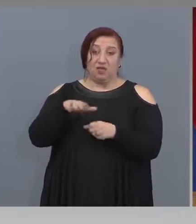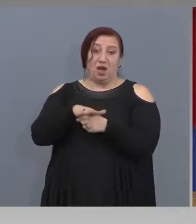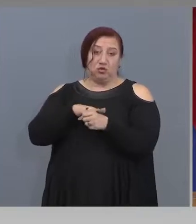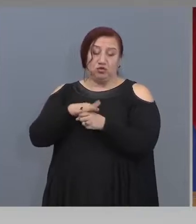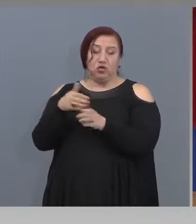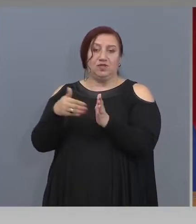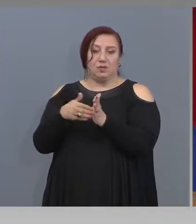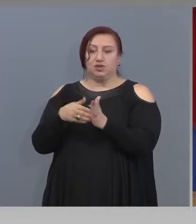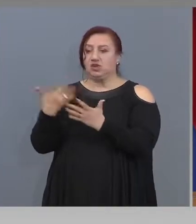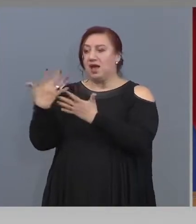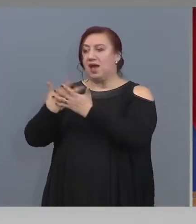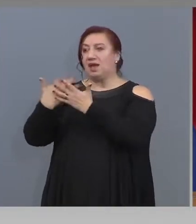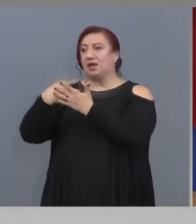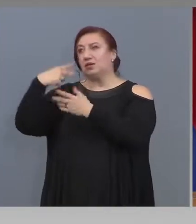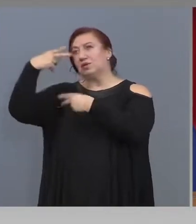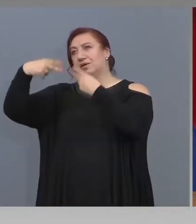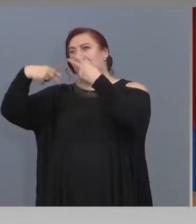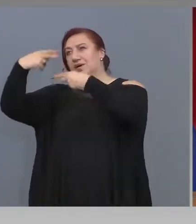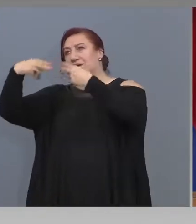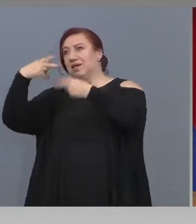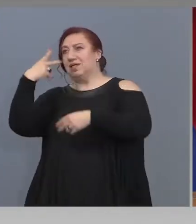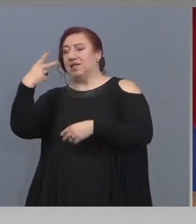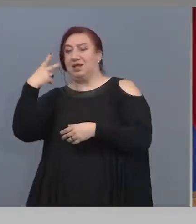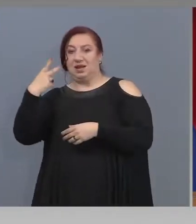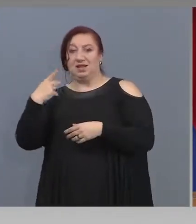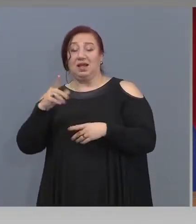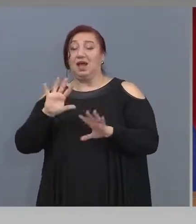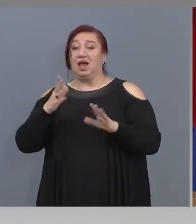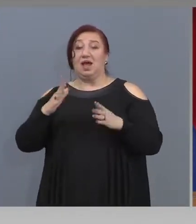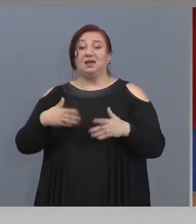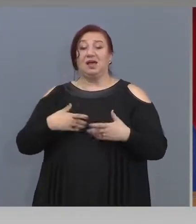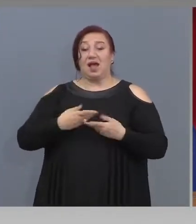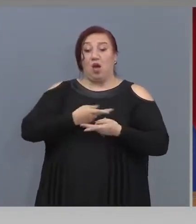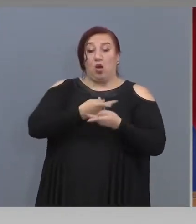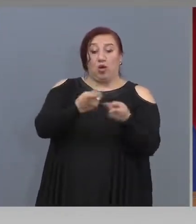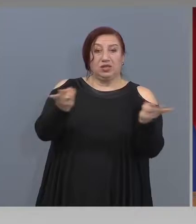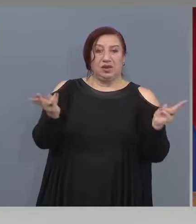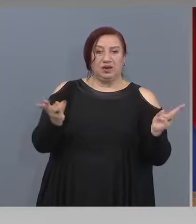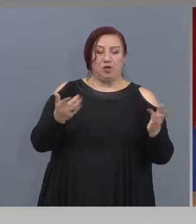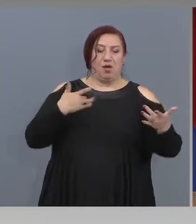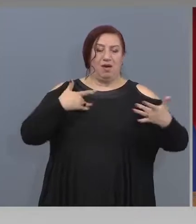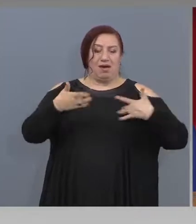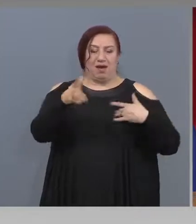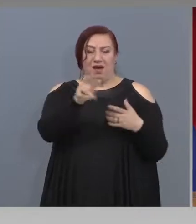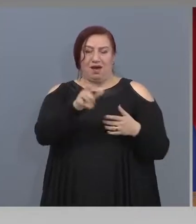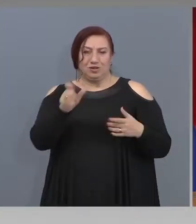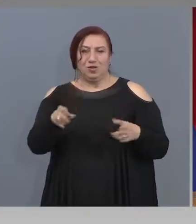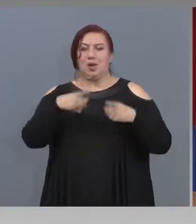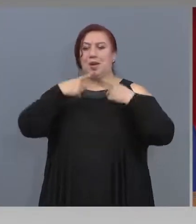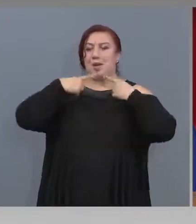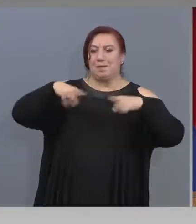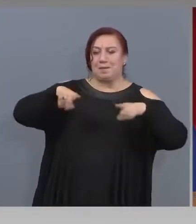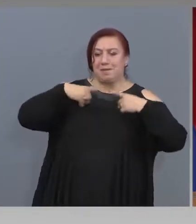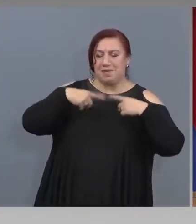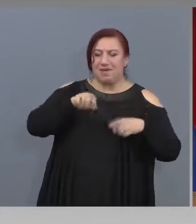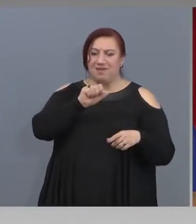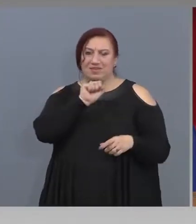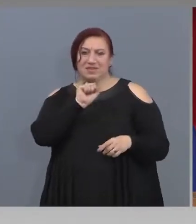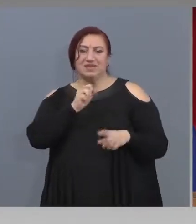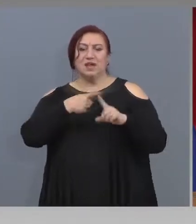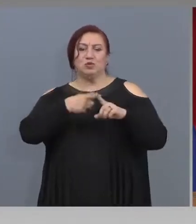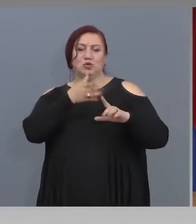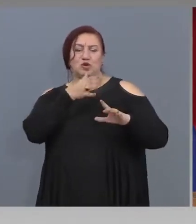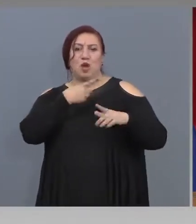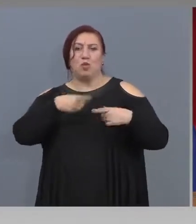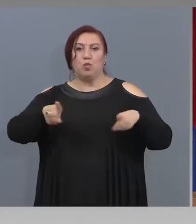Виолетта на открито актьори, певци, музиканти биха могли, пак казвам, да представят